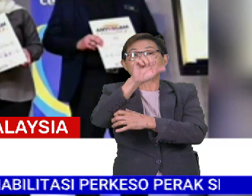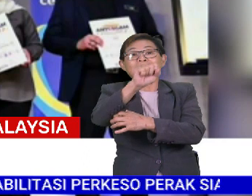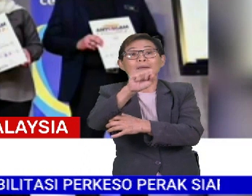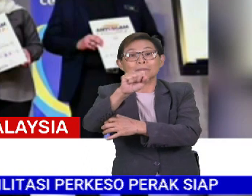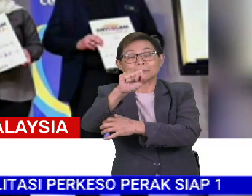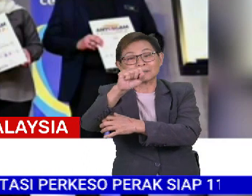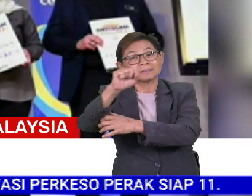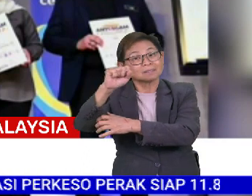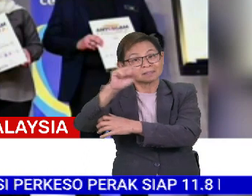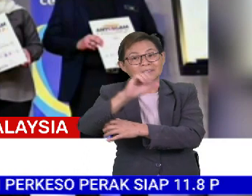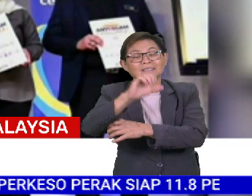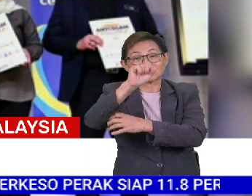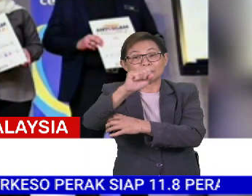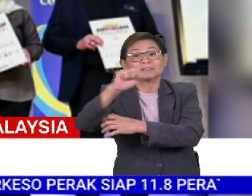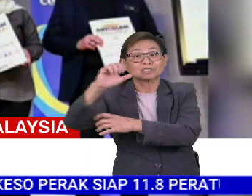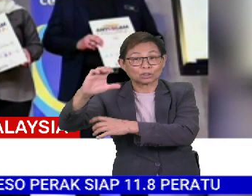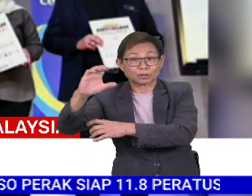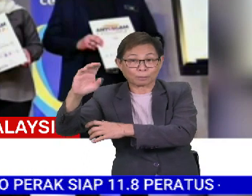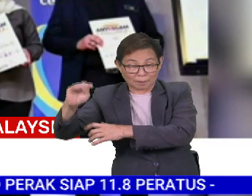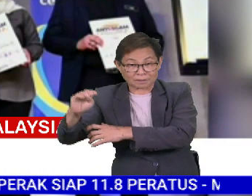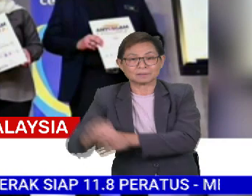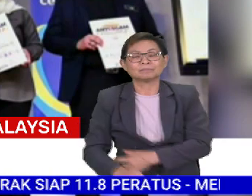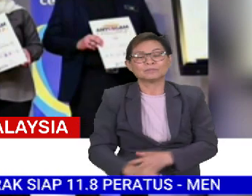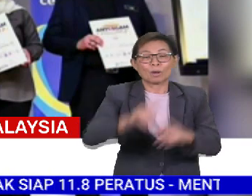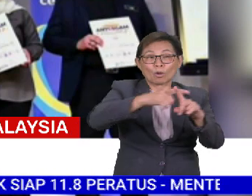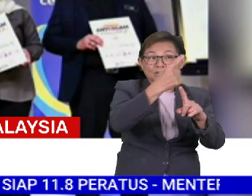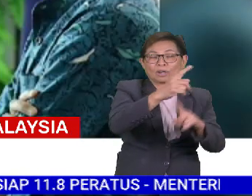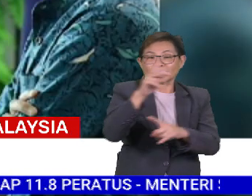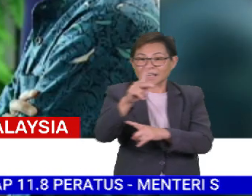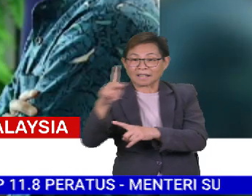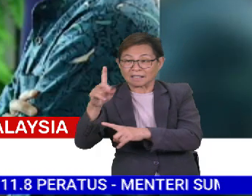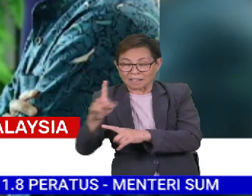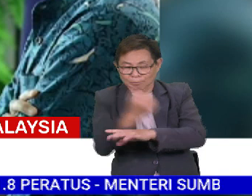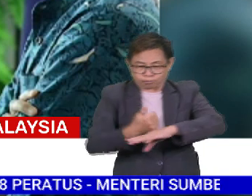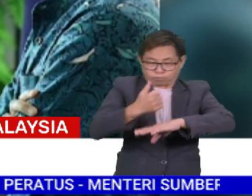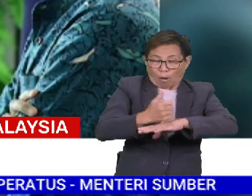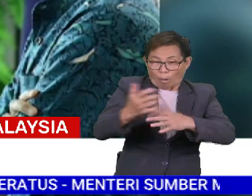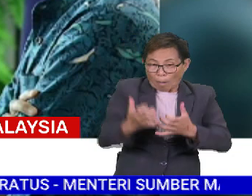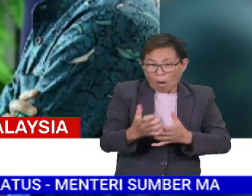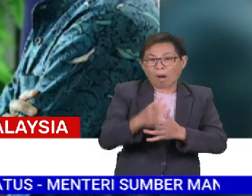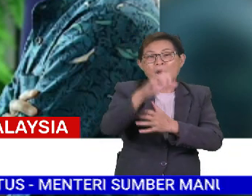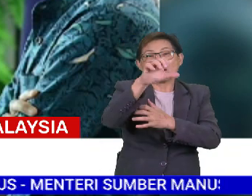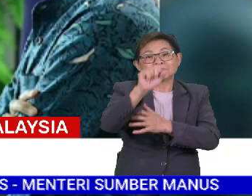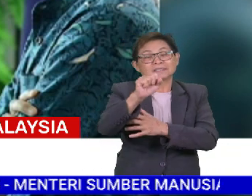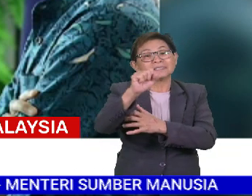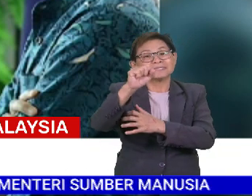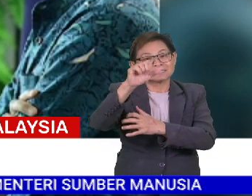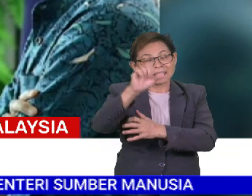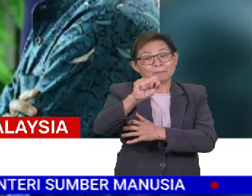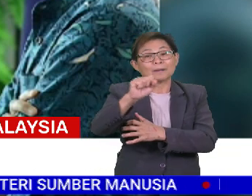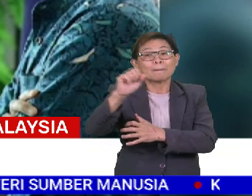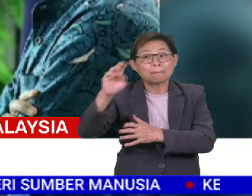Malaysia. Pada Januari lepas, Fahmi dilapor berkata, KKD berhasrat menubuhkan Suruhanjaya Keselamatan Cyber Malaysia